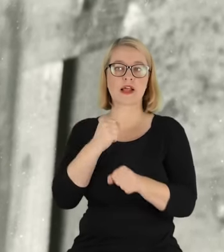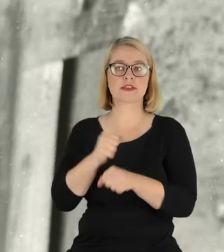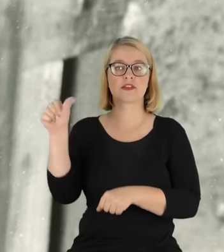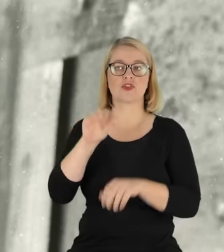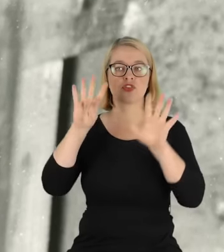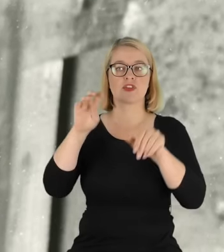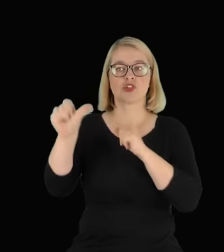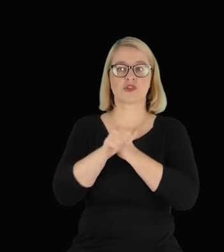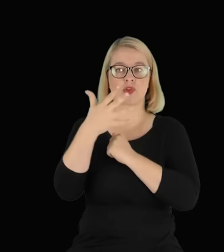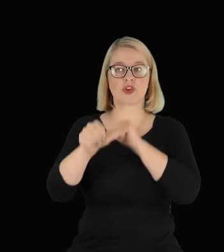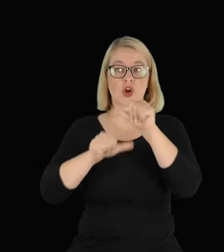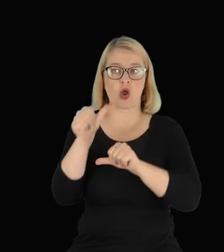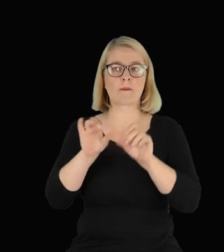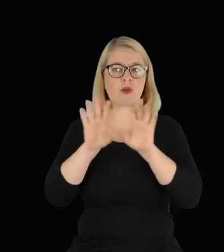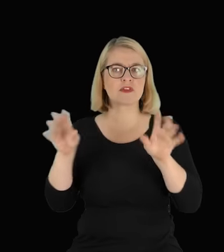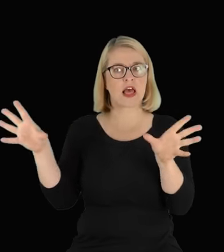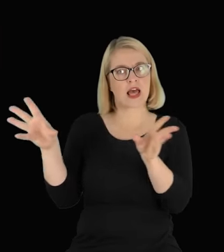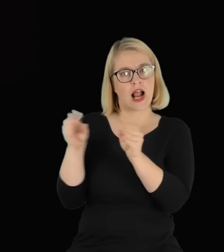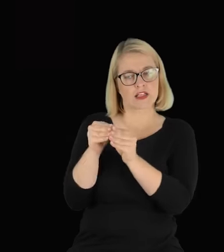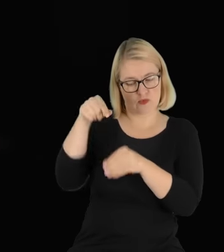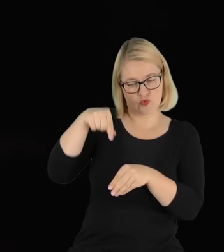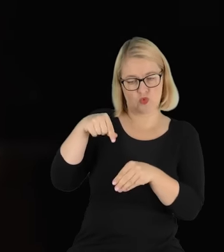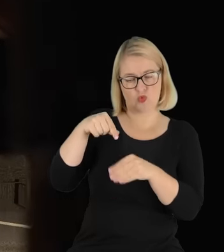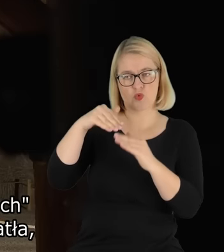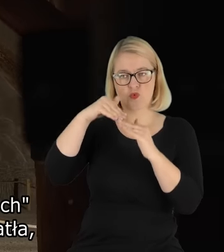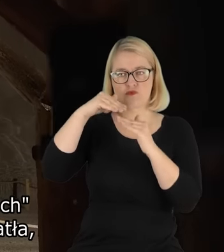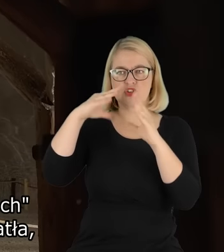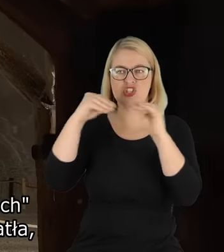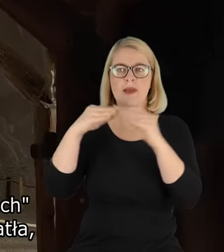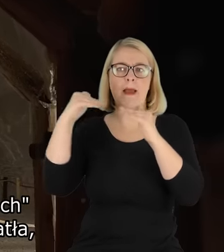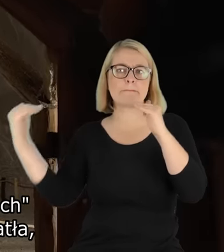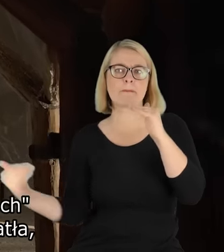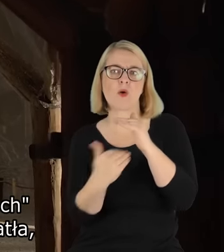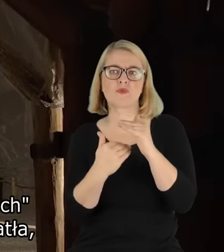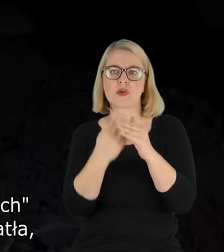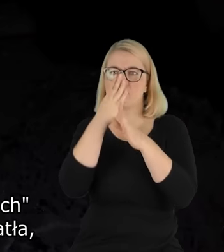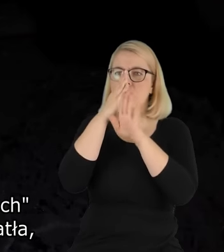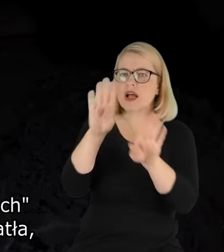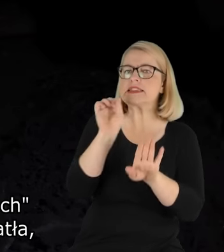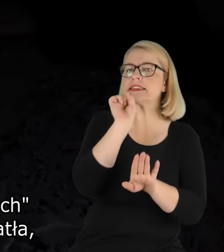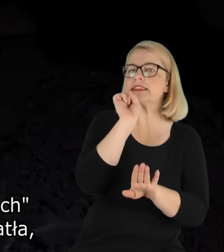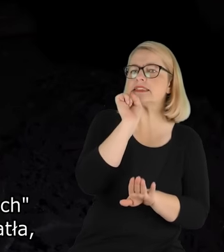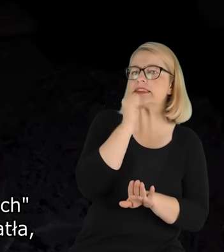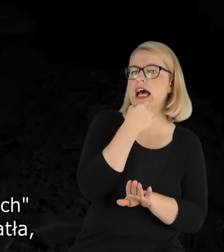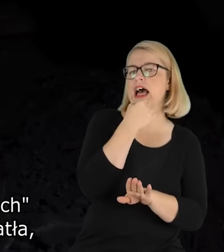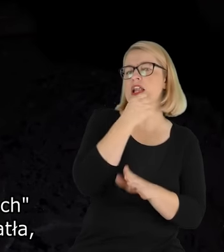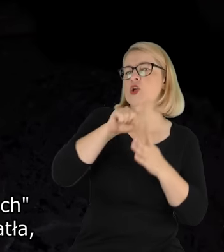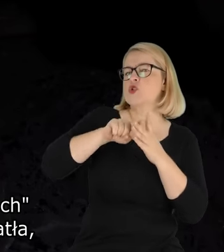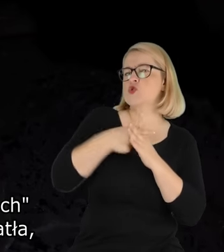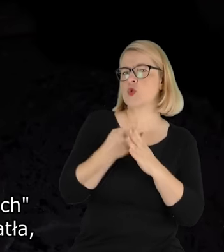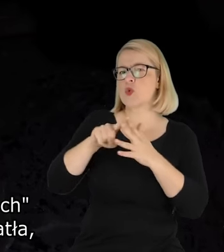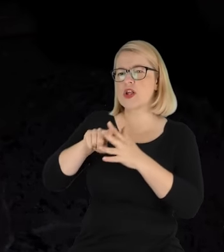roku, profesor zjechał ze mną tutaj, do tych podziemi, oprowadził mnie po starych dziurach tak zwanych,